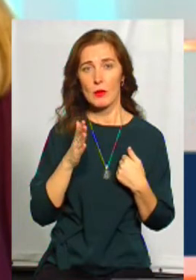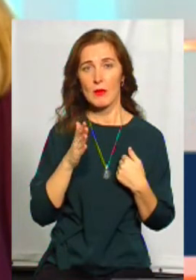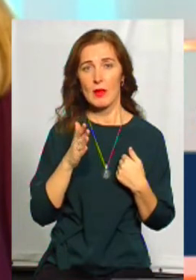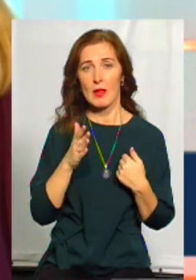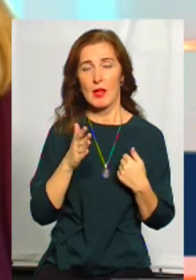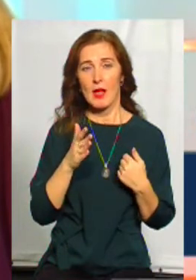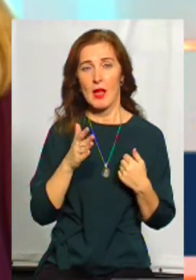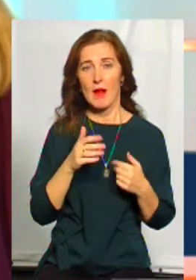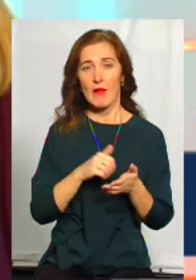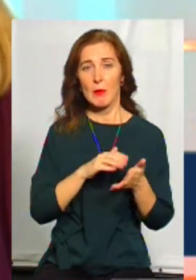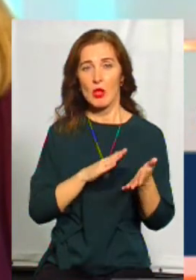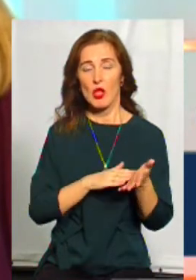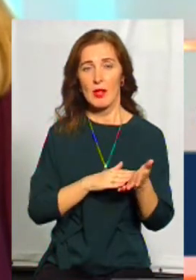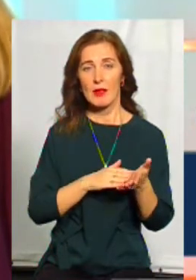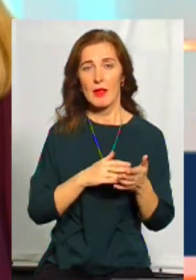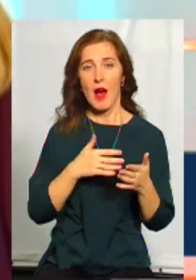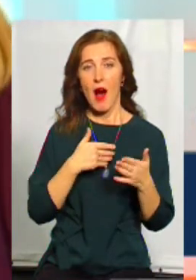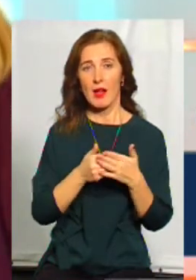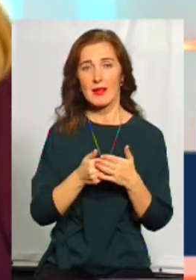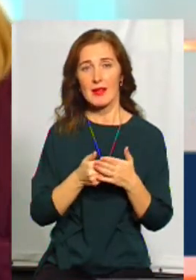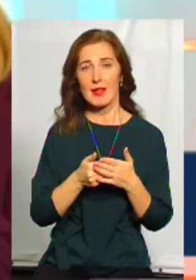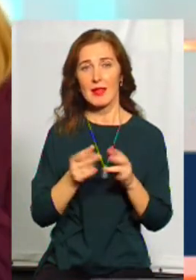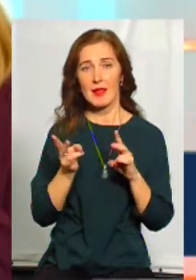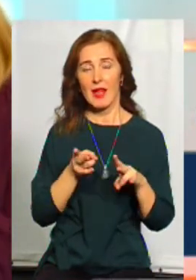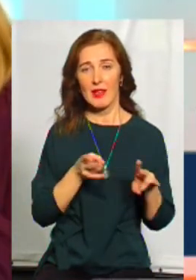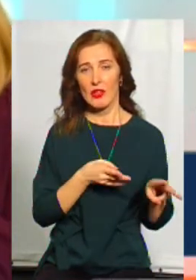трагічні, акції роковин Голдомору. От.